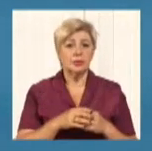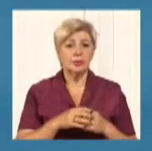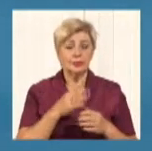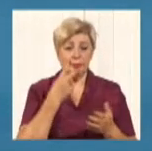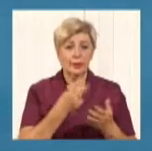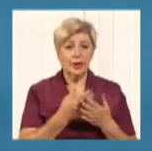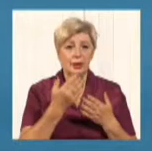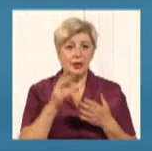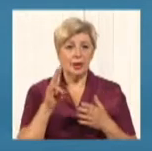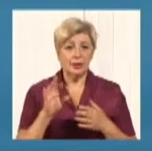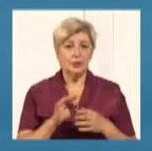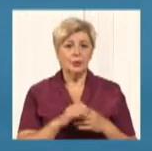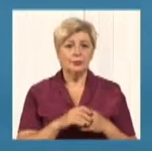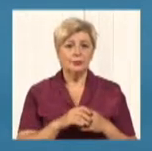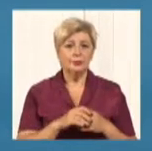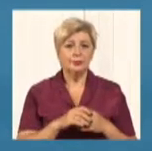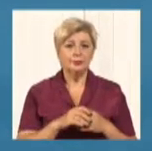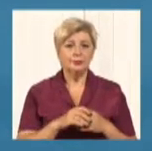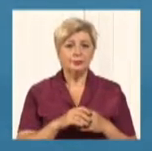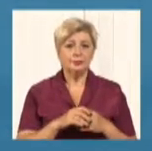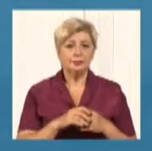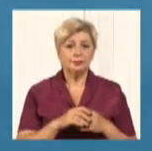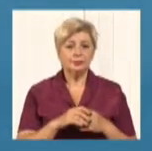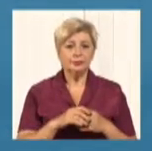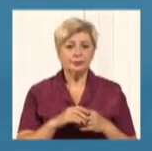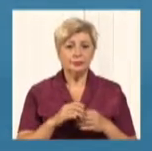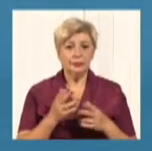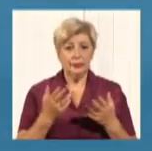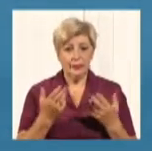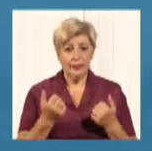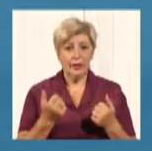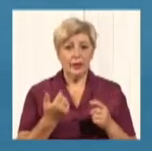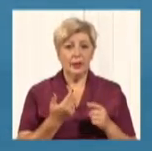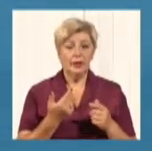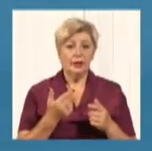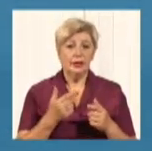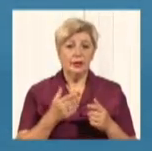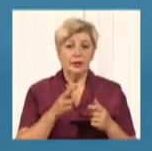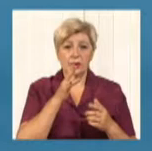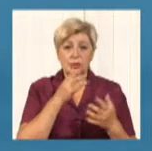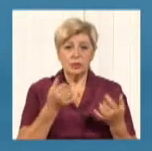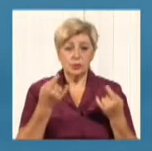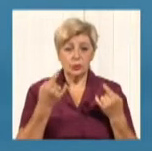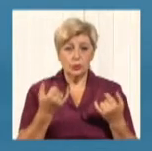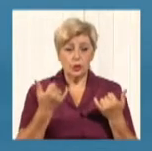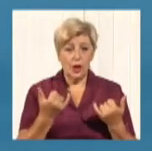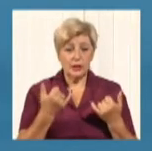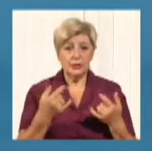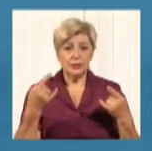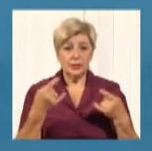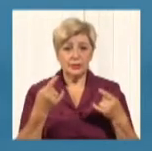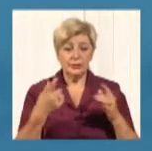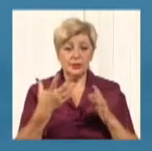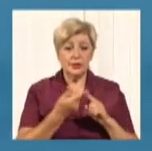наглядно. Якщо так, ми не занурювалися в технічній моменті. це або сучасний телевізор, в якому є вбудований цей